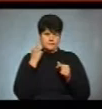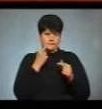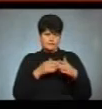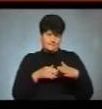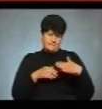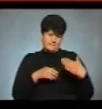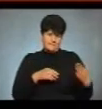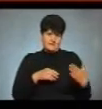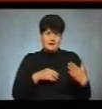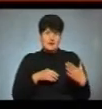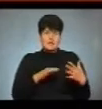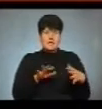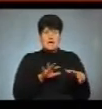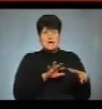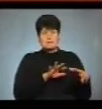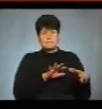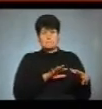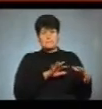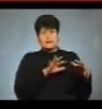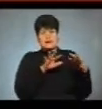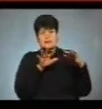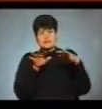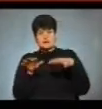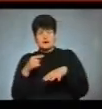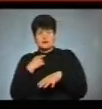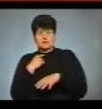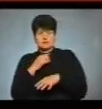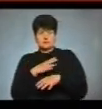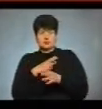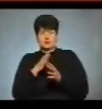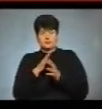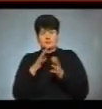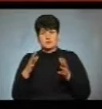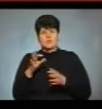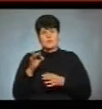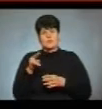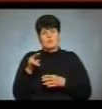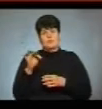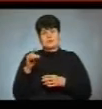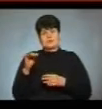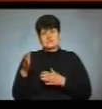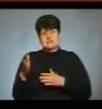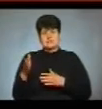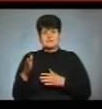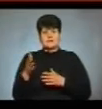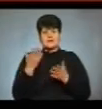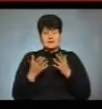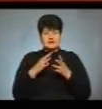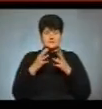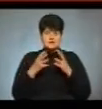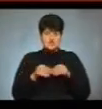І перетікання голосів відбулось в сторону більш опозиційного кандидата. Але все ж таки,